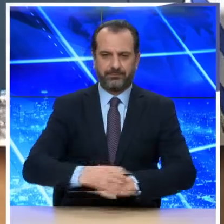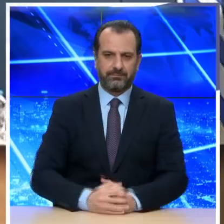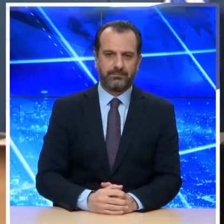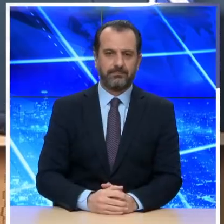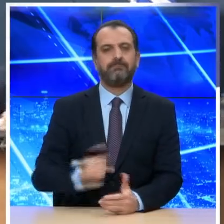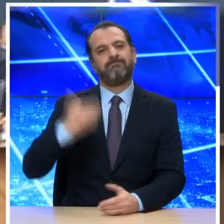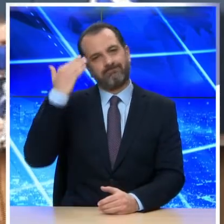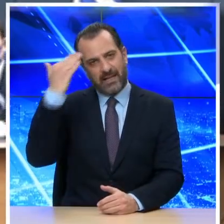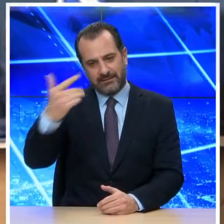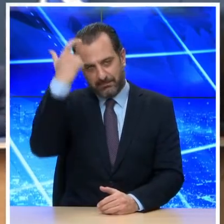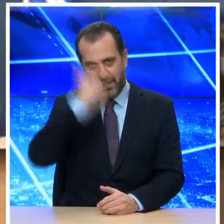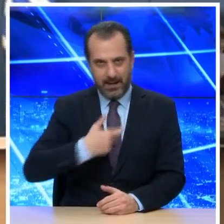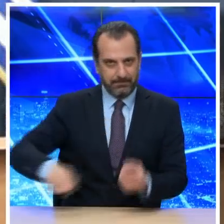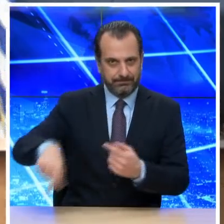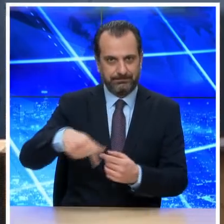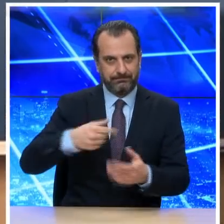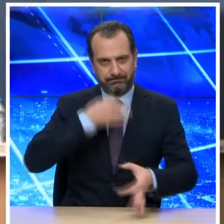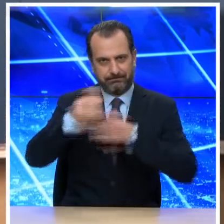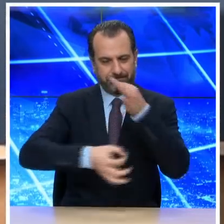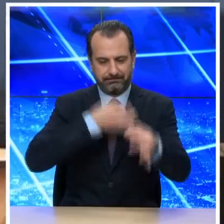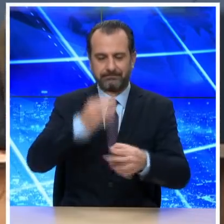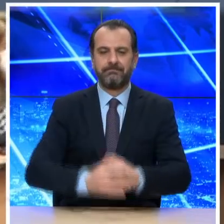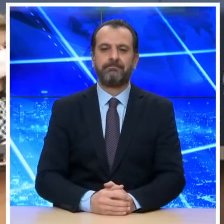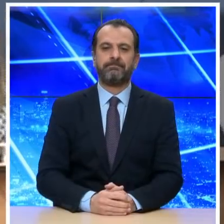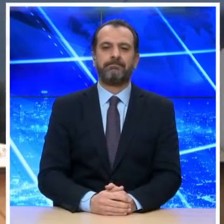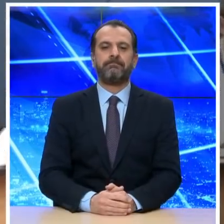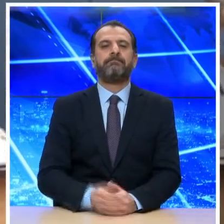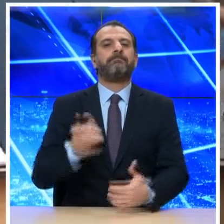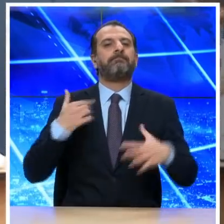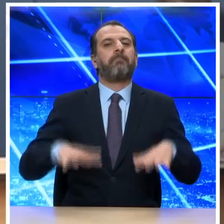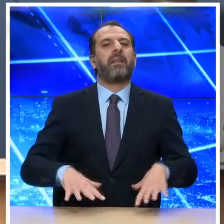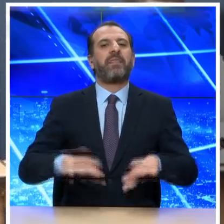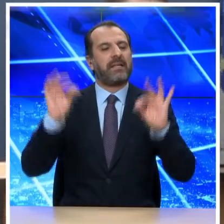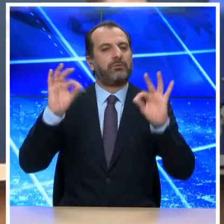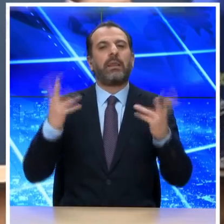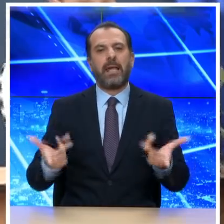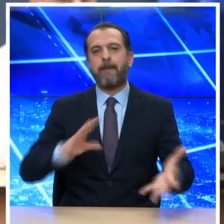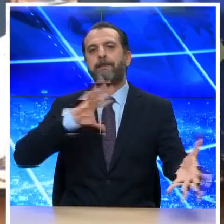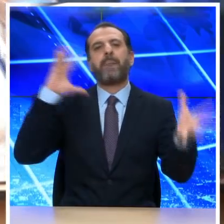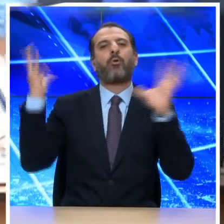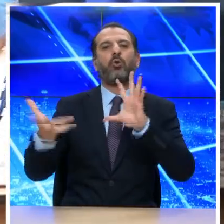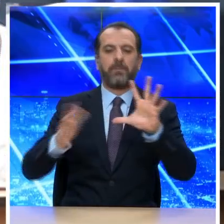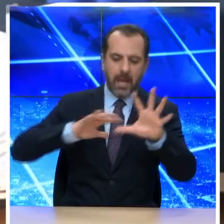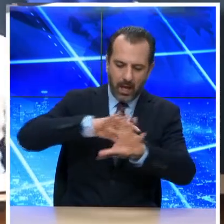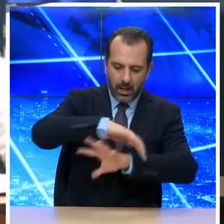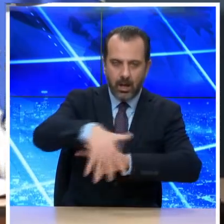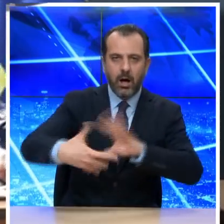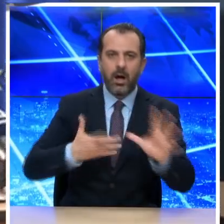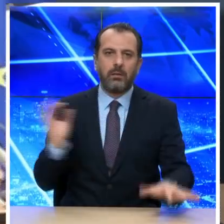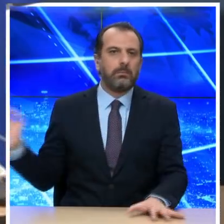Καλησπέρα σας και από μένα. Ξεκινήσουμε με λίγα στοιχεία από την παγκόσμια κατάσταση της πανδημίας.